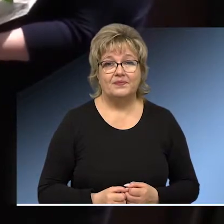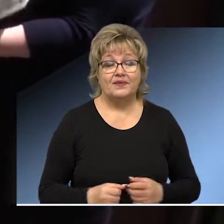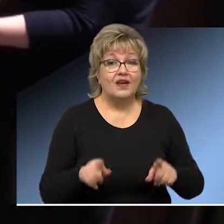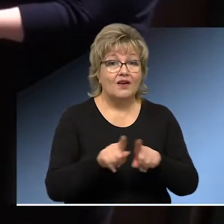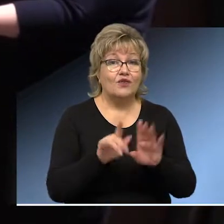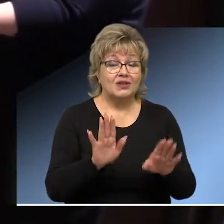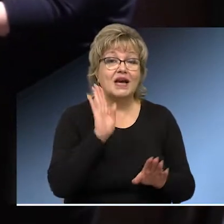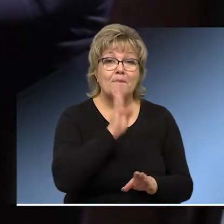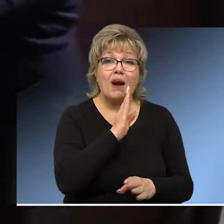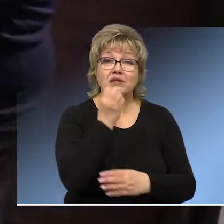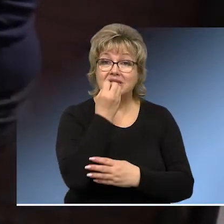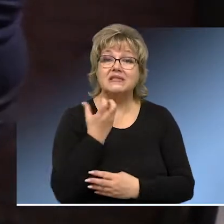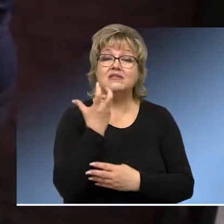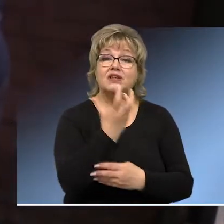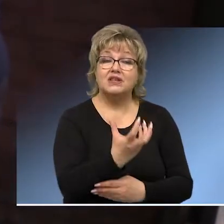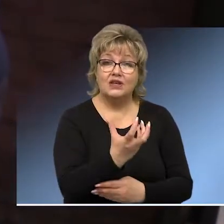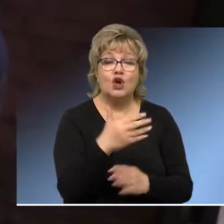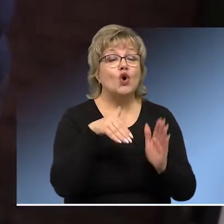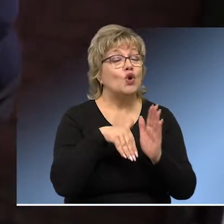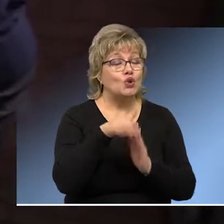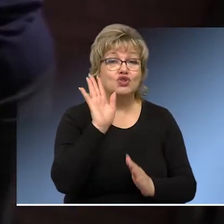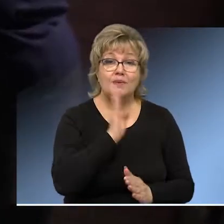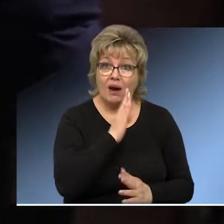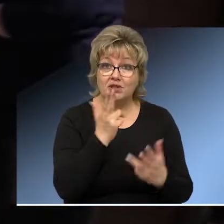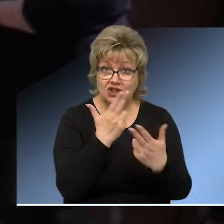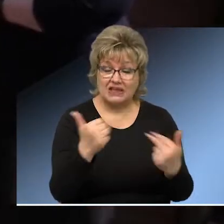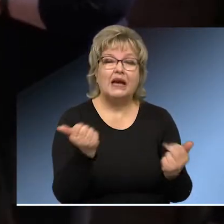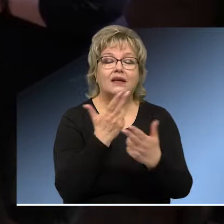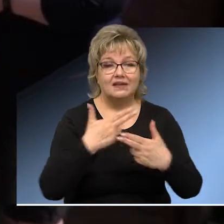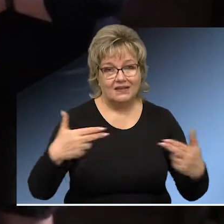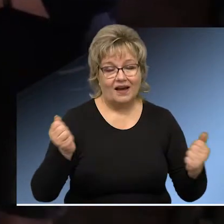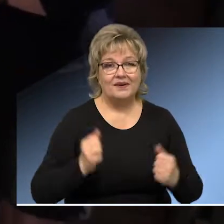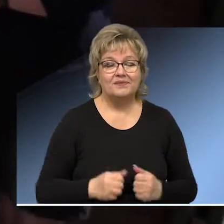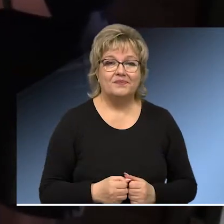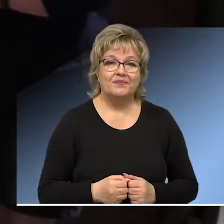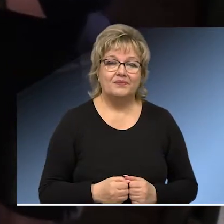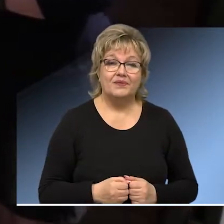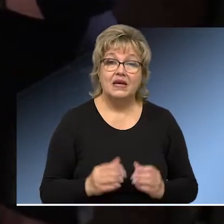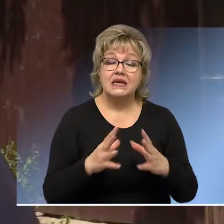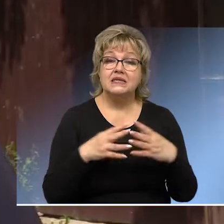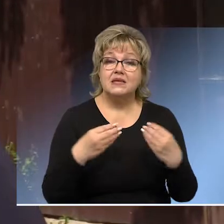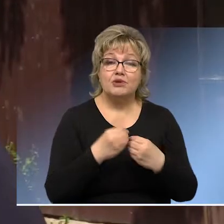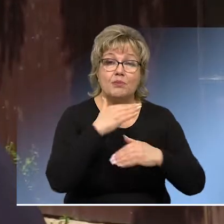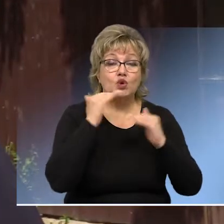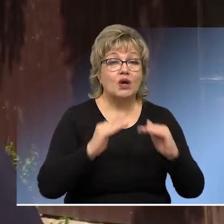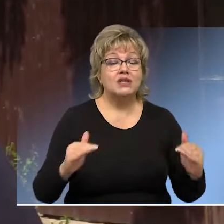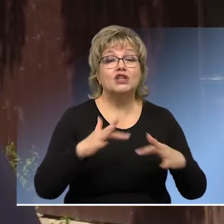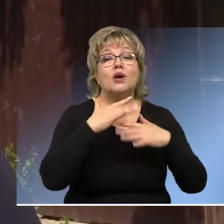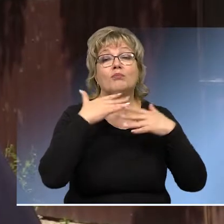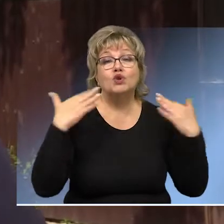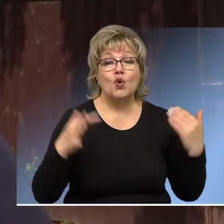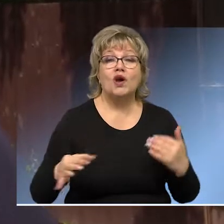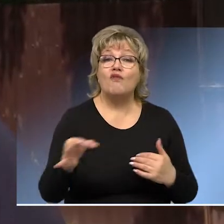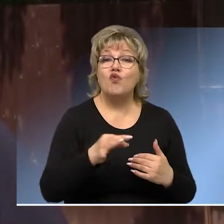И мамочки цветы. Лучшие мамочки, да? Да! Семей многодетных